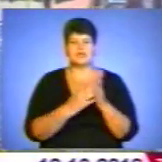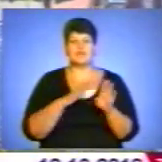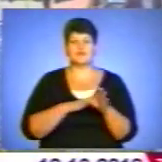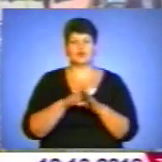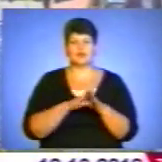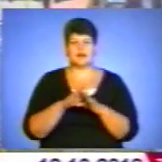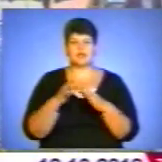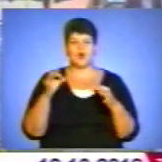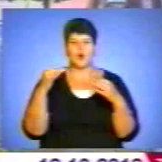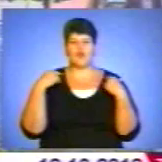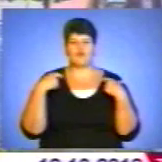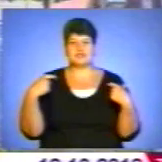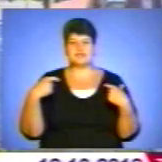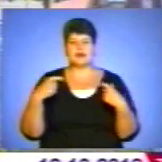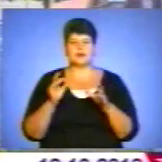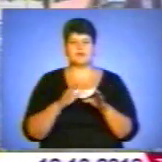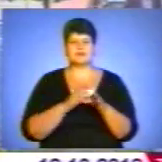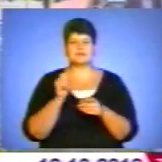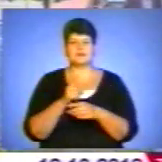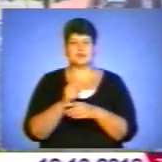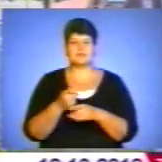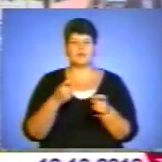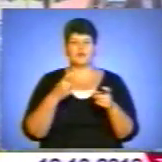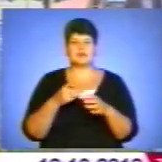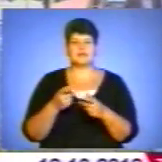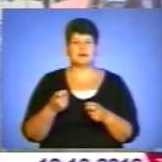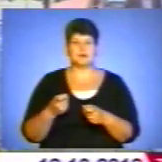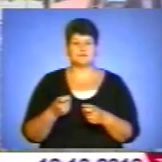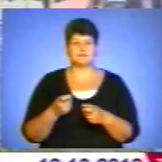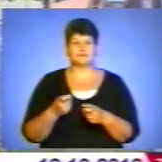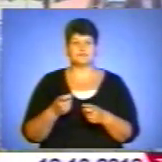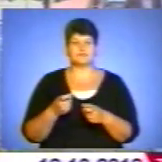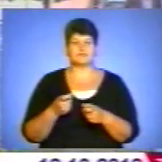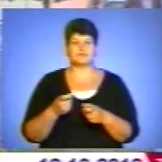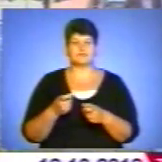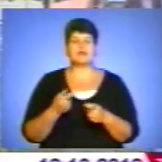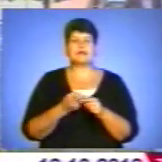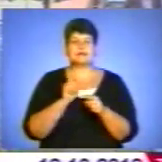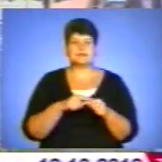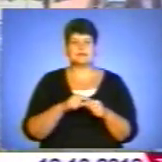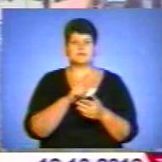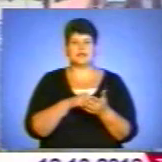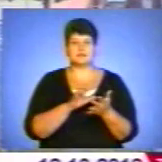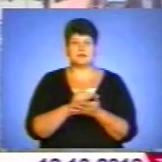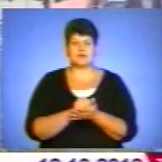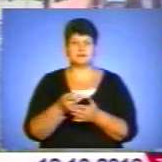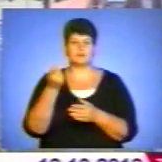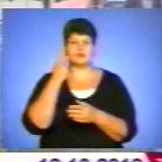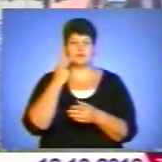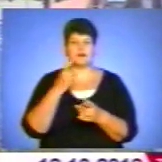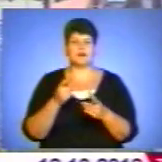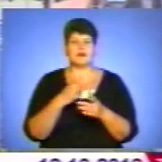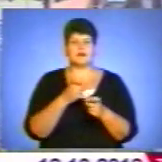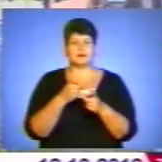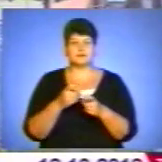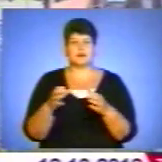офіцерами-артилеристами залікових вогневих завдань з бойовою стрільбою. Цим питанням ми займаємося постійно, тому що ми артилерійська бригада.